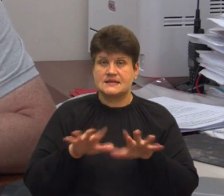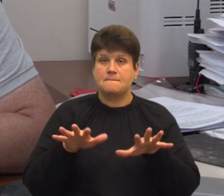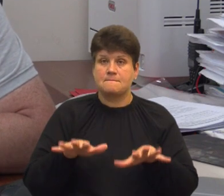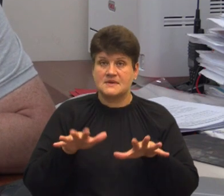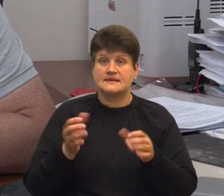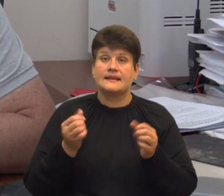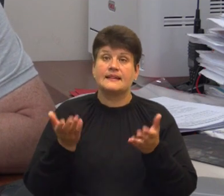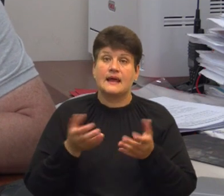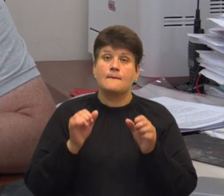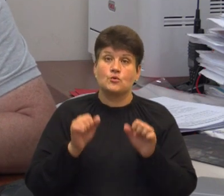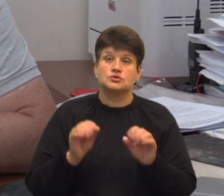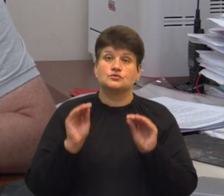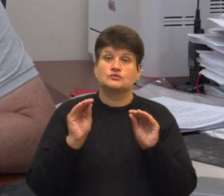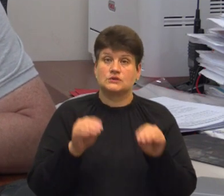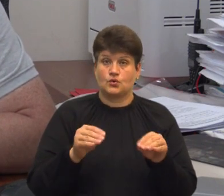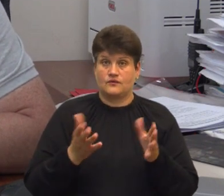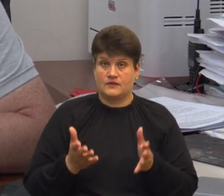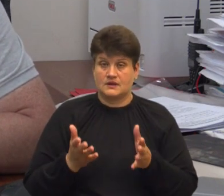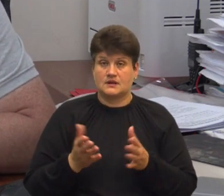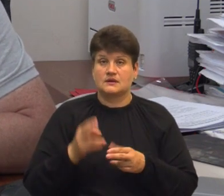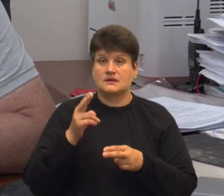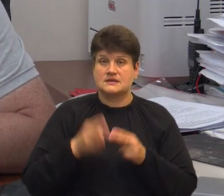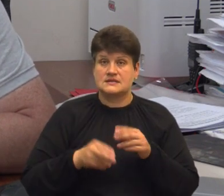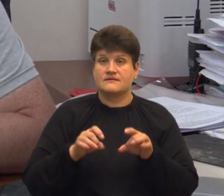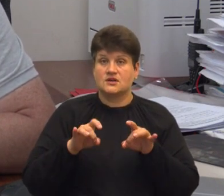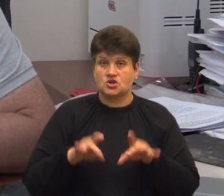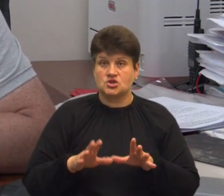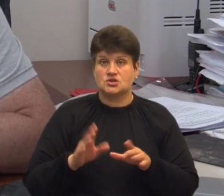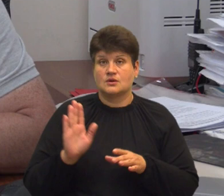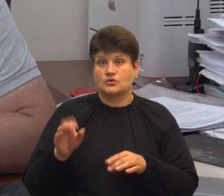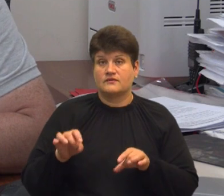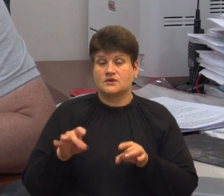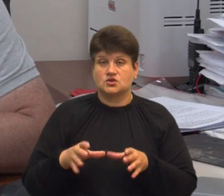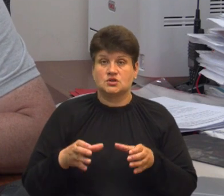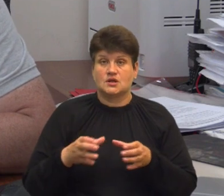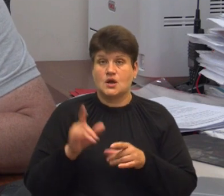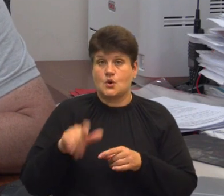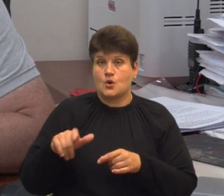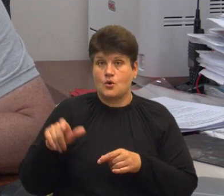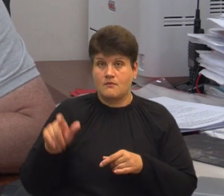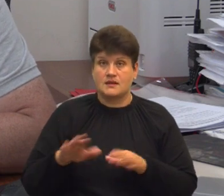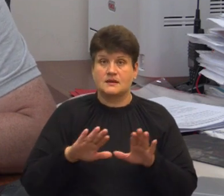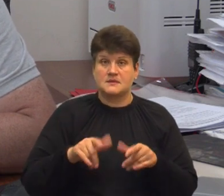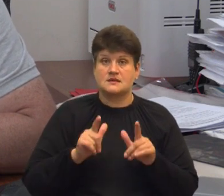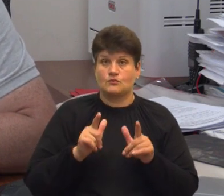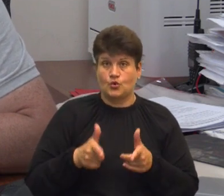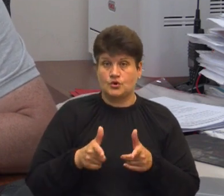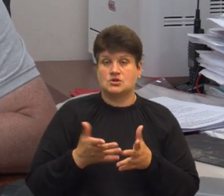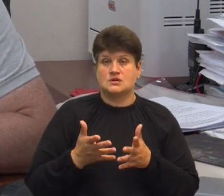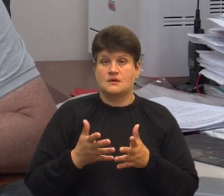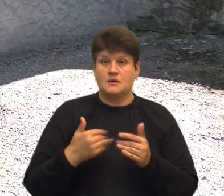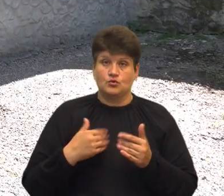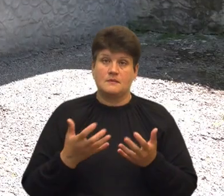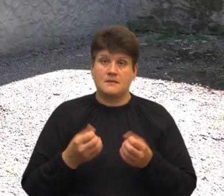можливо його встановити Остаточне рішення буде за громадою і тільки після погодження повністю з громадою ми будемо приймати якісь більш